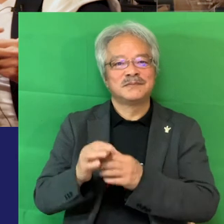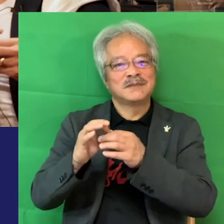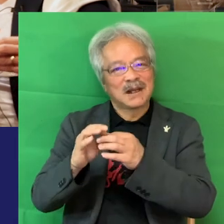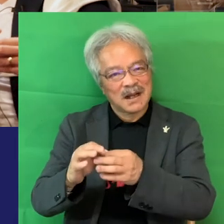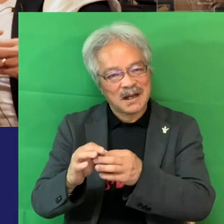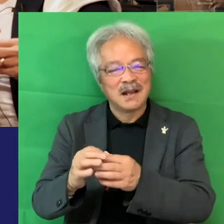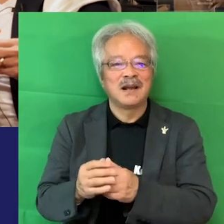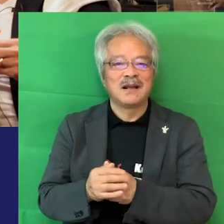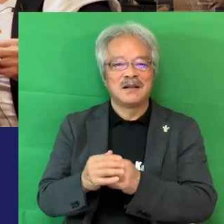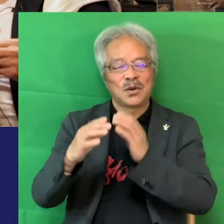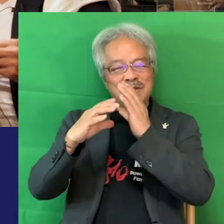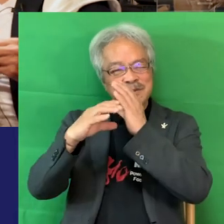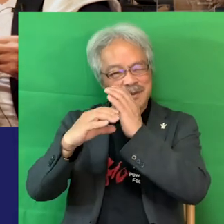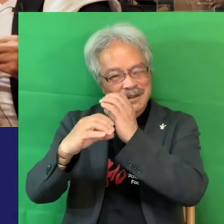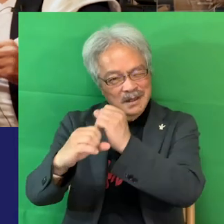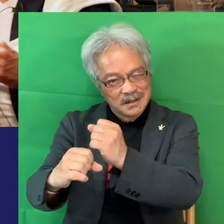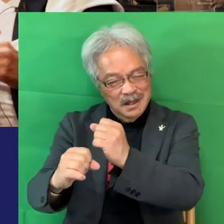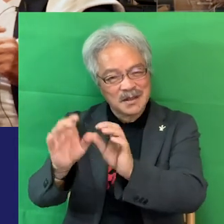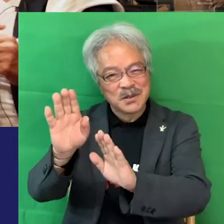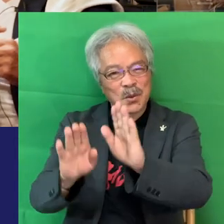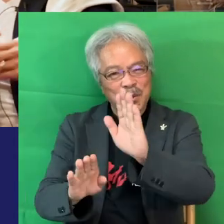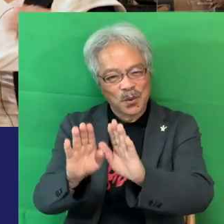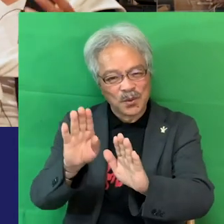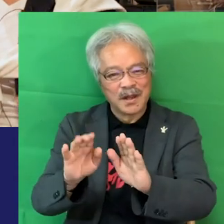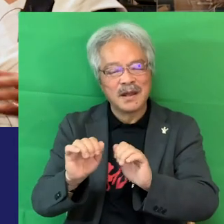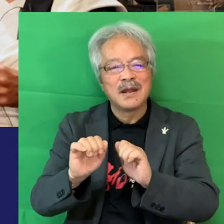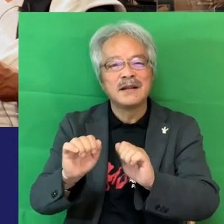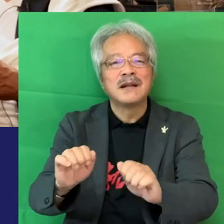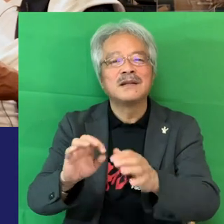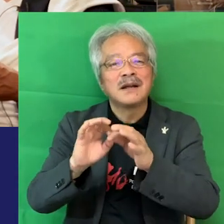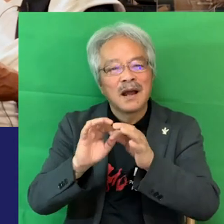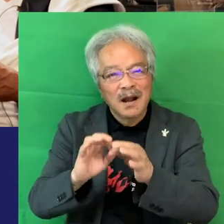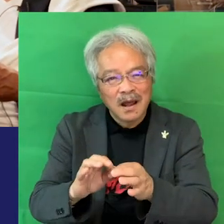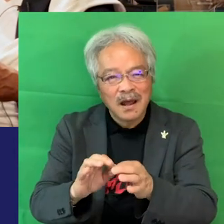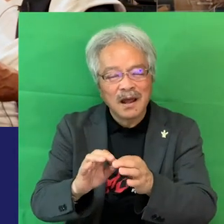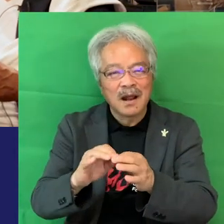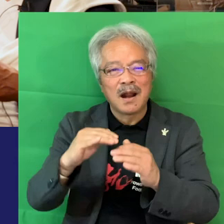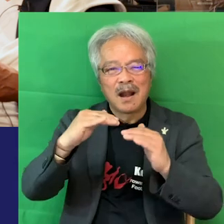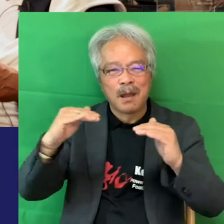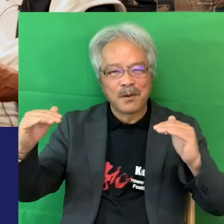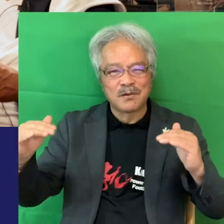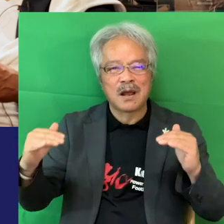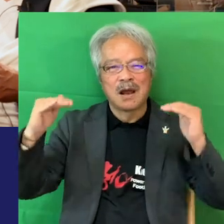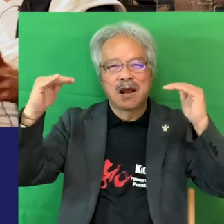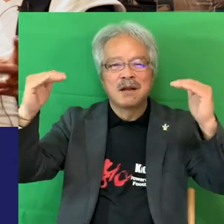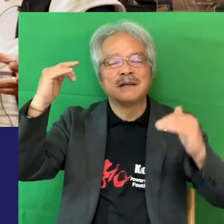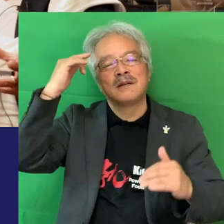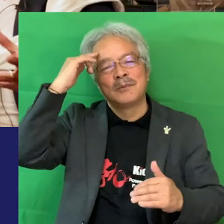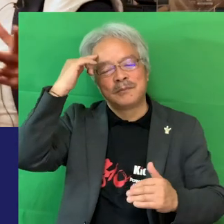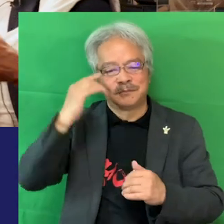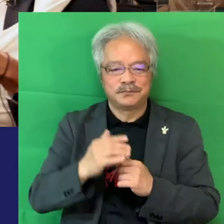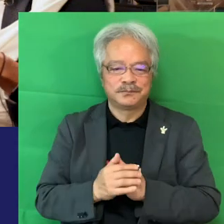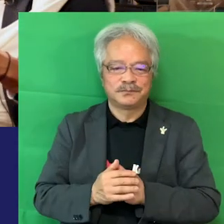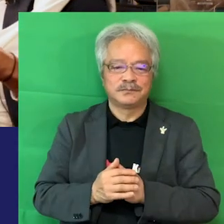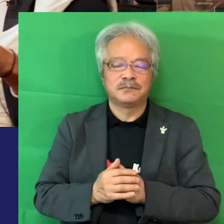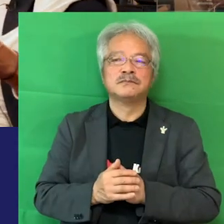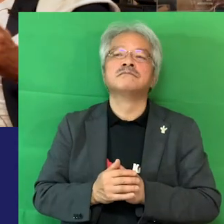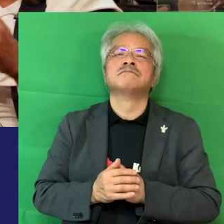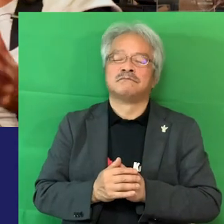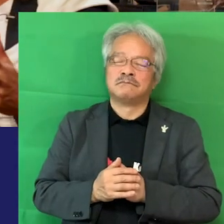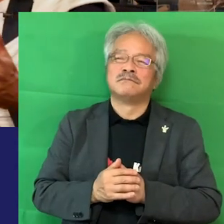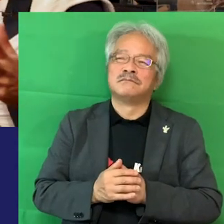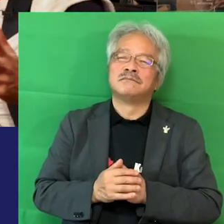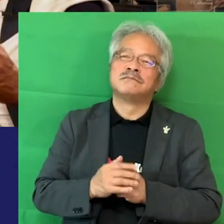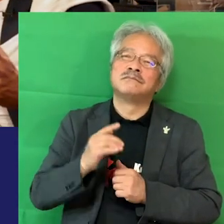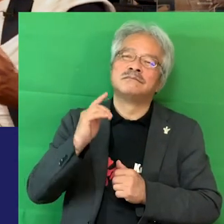だから研ぎ覚まされた状況でやってるからレベルが上がってるのかもしれないですようーんなんで作家見たことないんだ